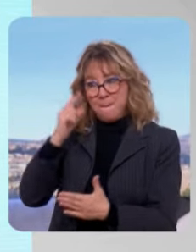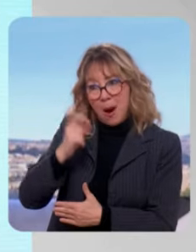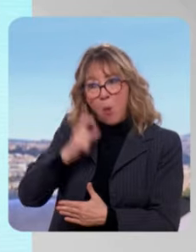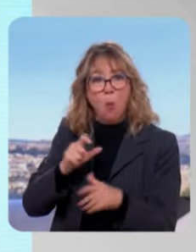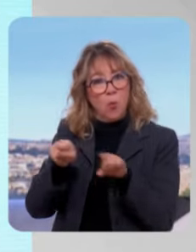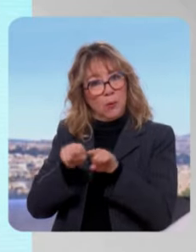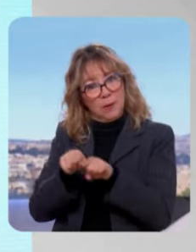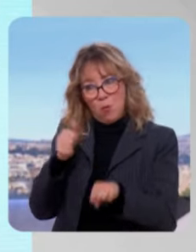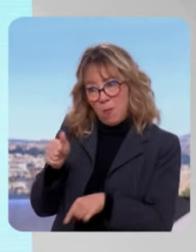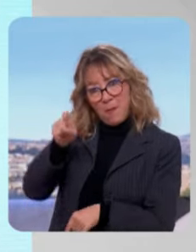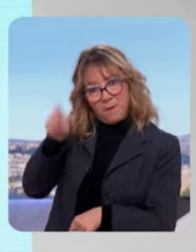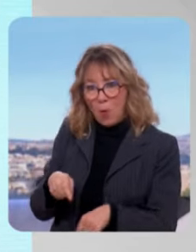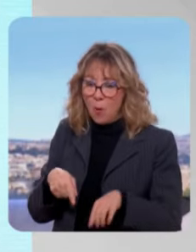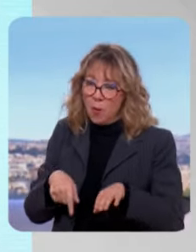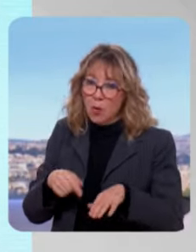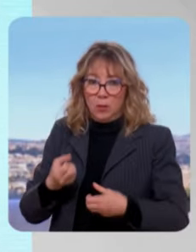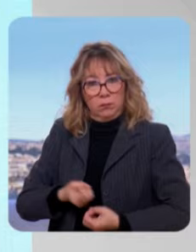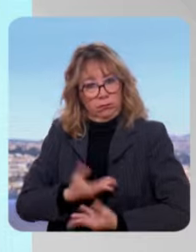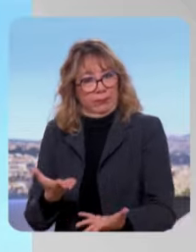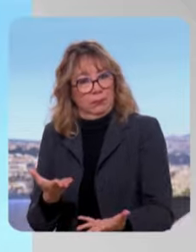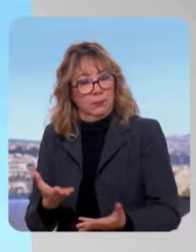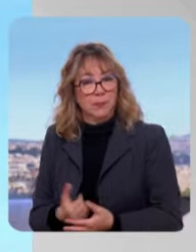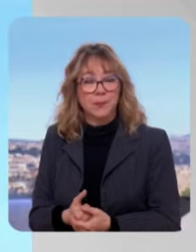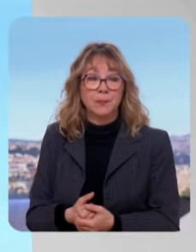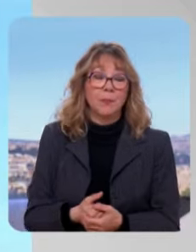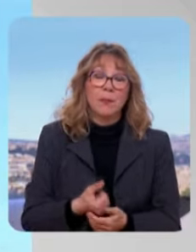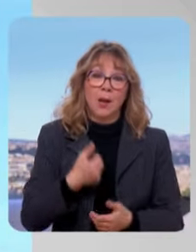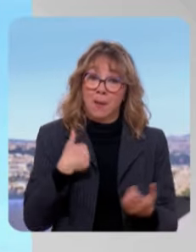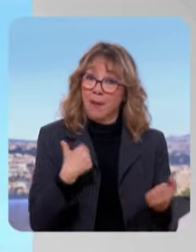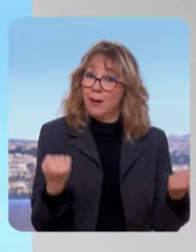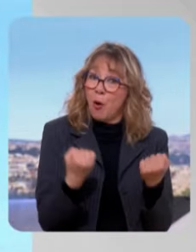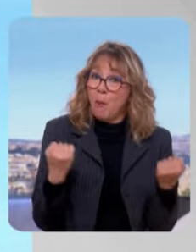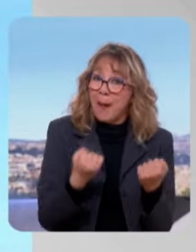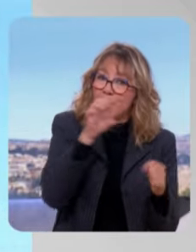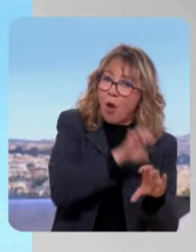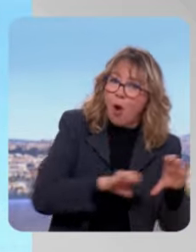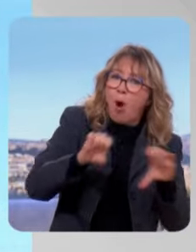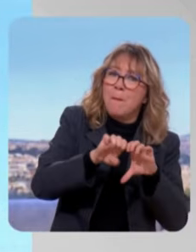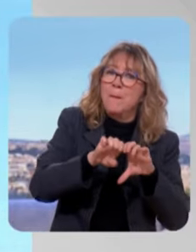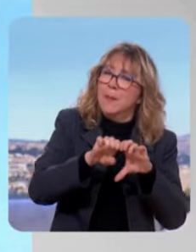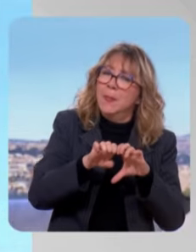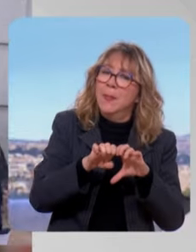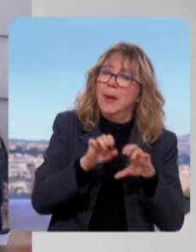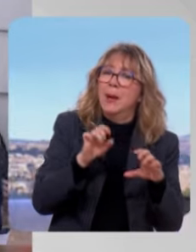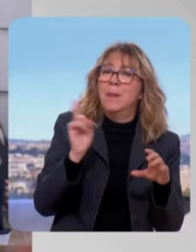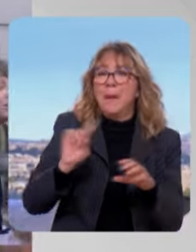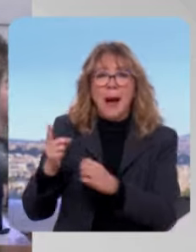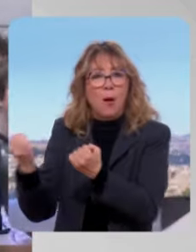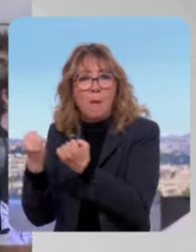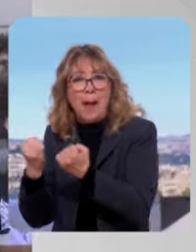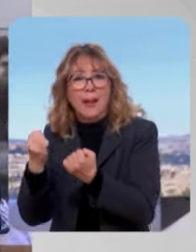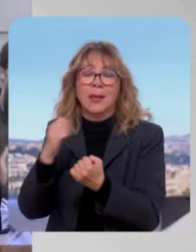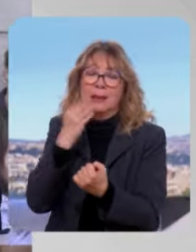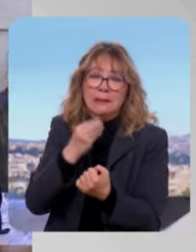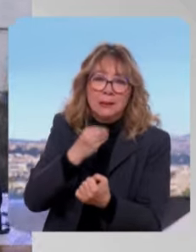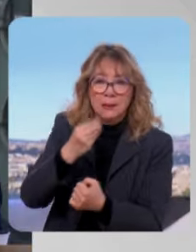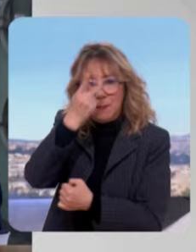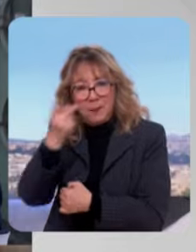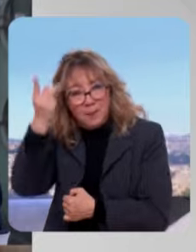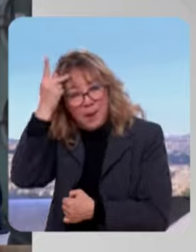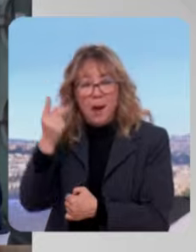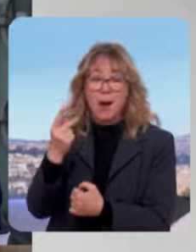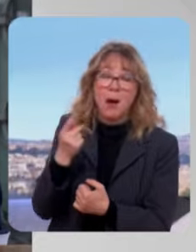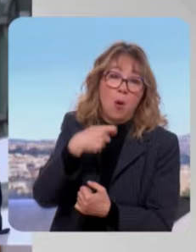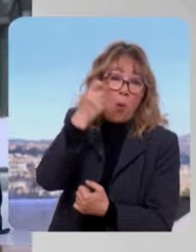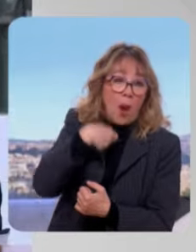palestinien. Est cette campagne où ça prend trop de place ? Maintenant, je dis aussi que la campagne européenne n'est pas la campagne palestinienne ou israélienne, n'est pas la campagne non plus ukrainienne. On en